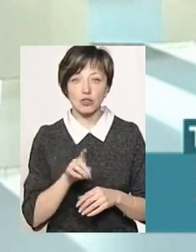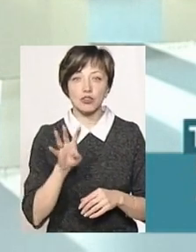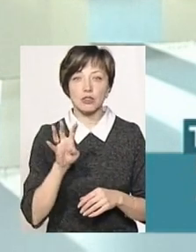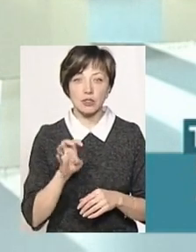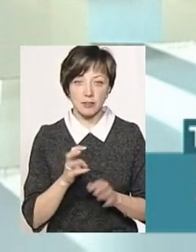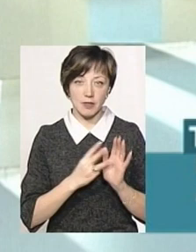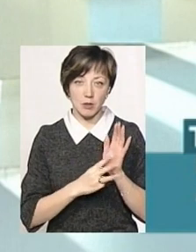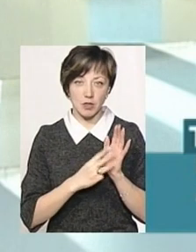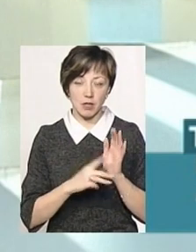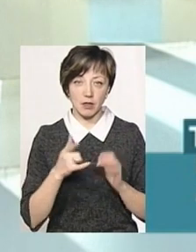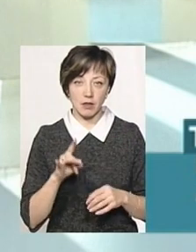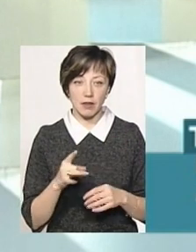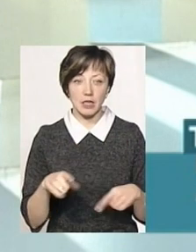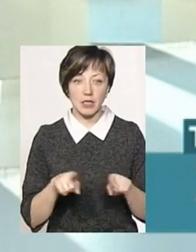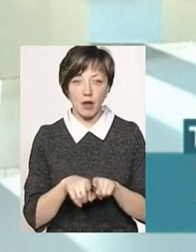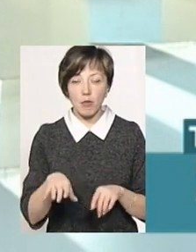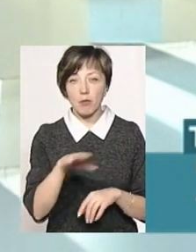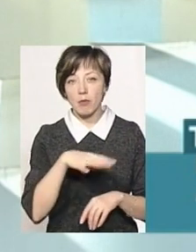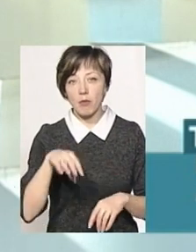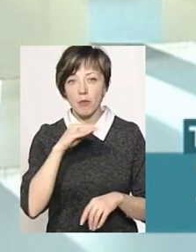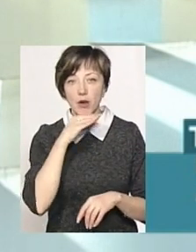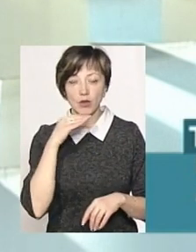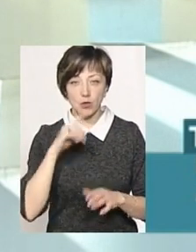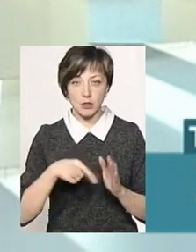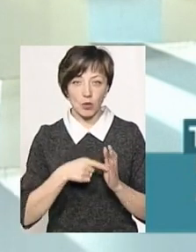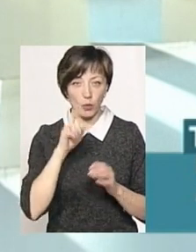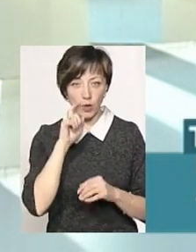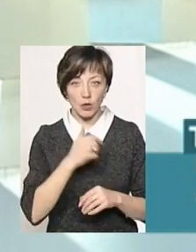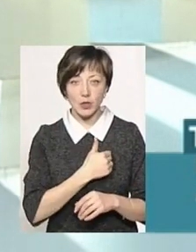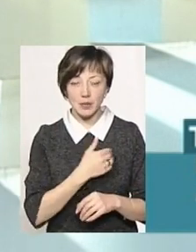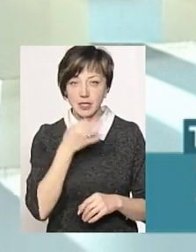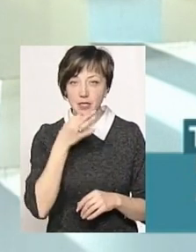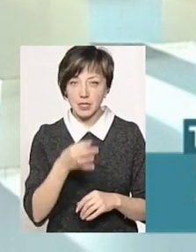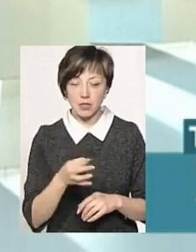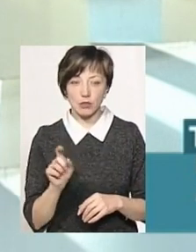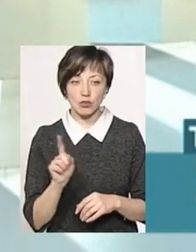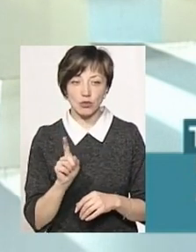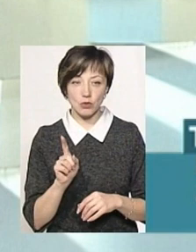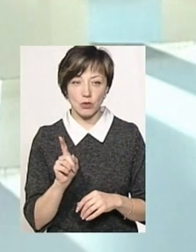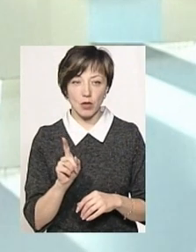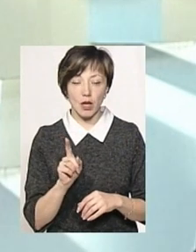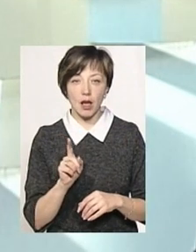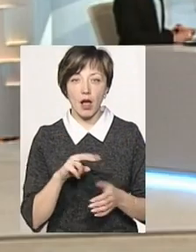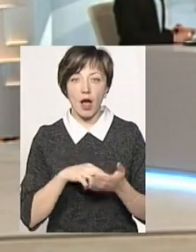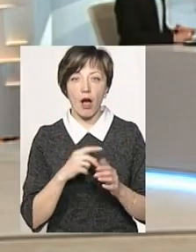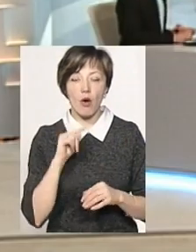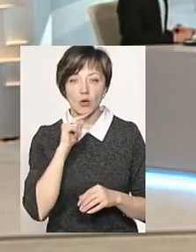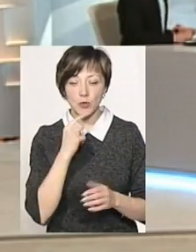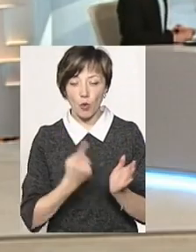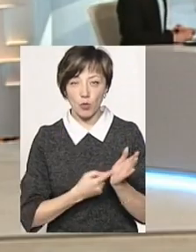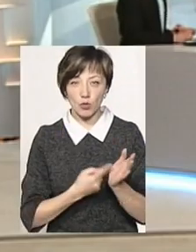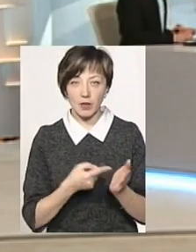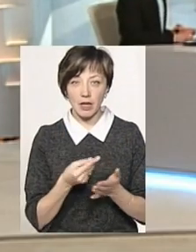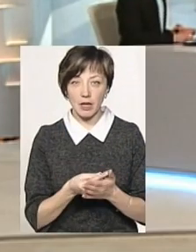1480 гривень. І так по багатьох містах по Україні. Я хотів би сказати, що економічно вґрунтований